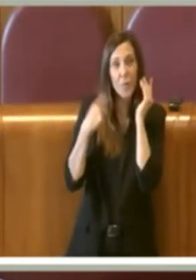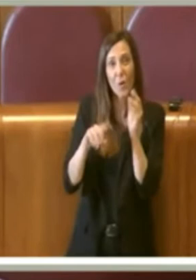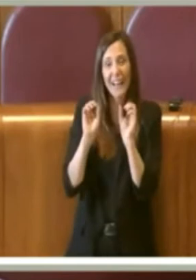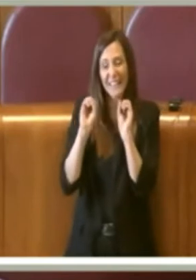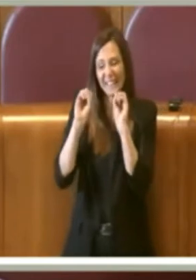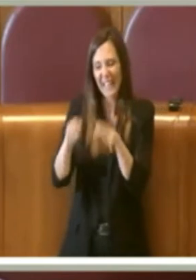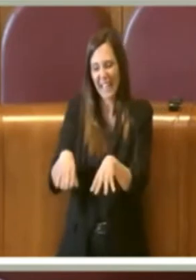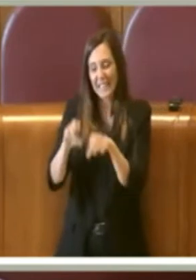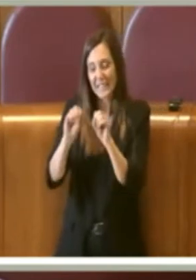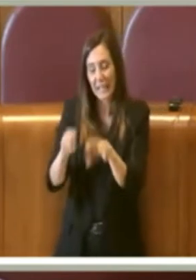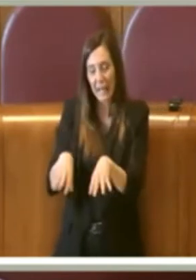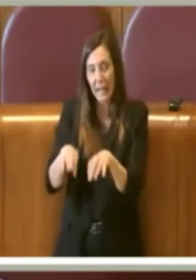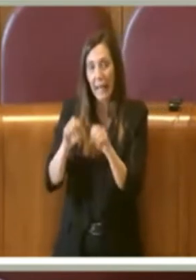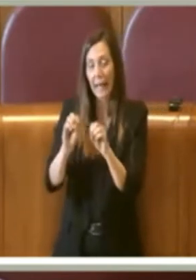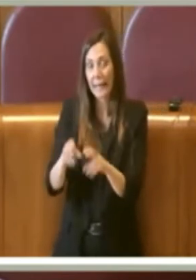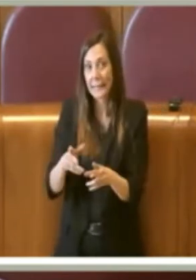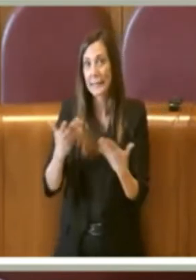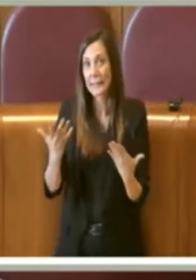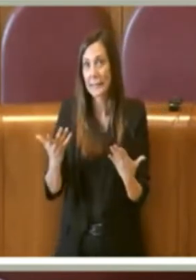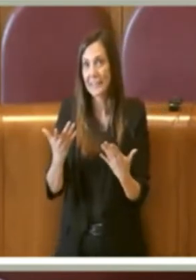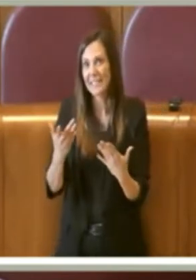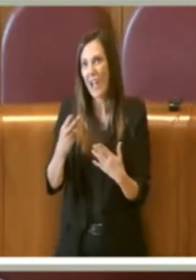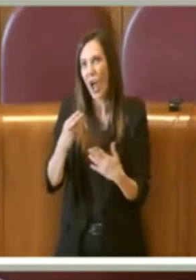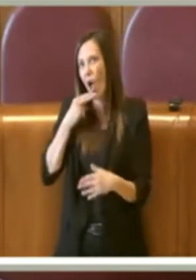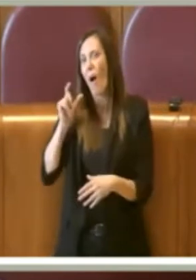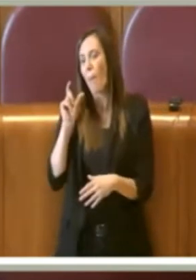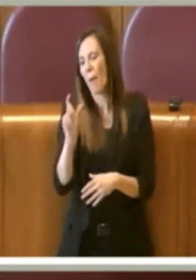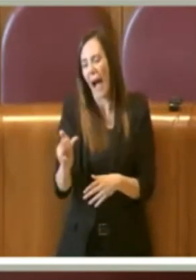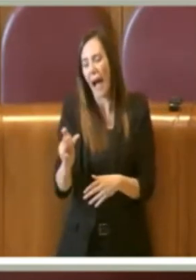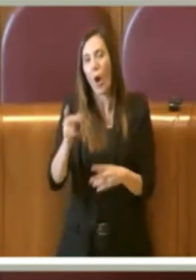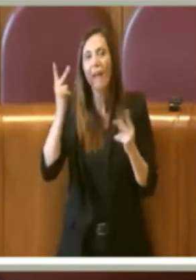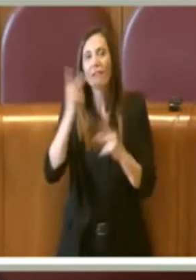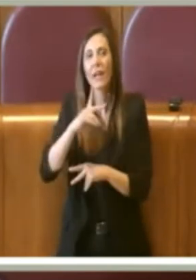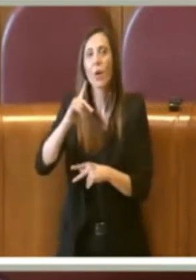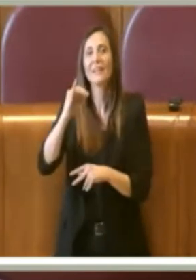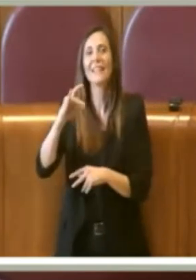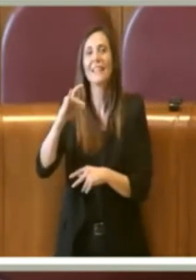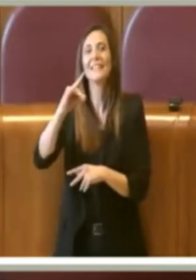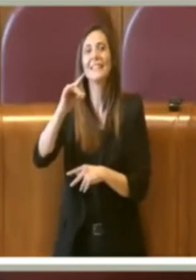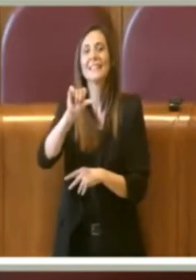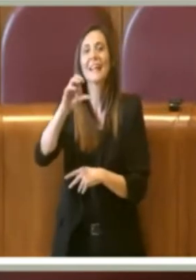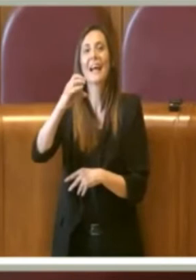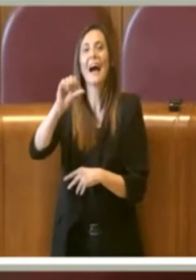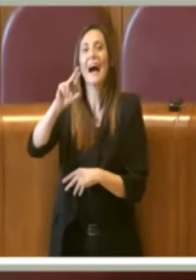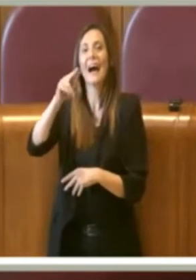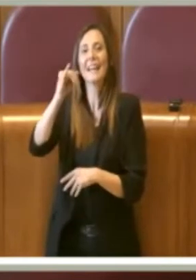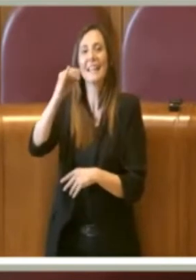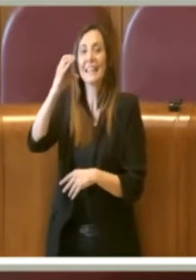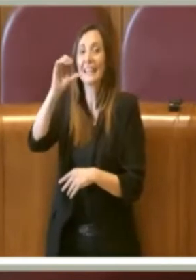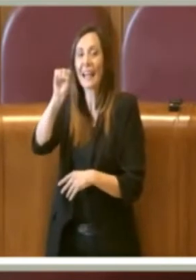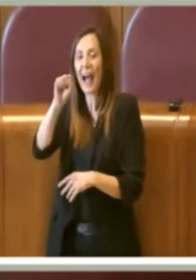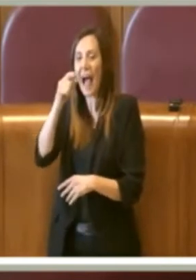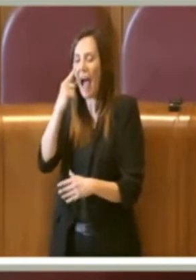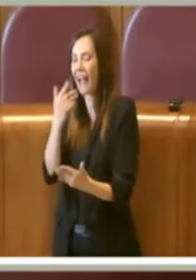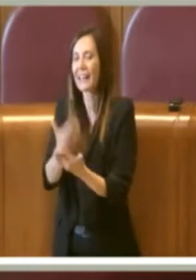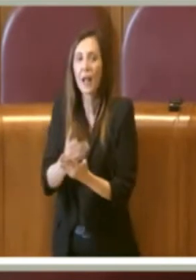discarica, seppur ovviamente non è un termine poco appropriato e consono nel tema di rifiuti ma comunque un luogo